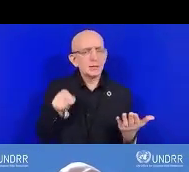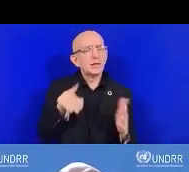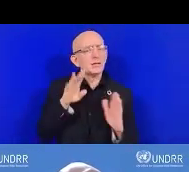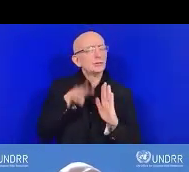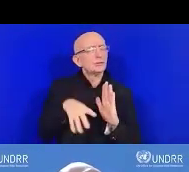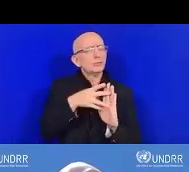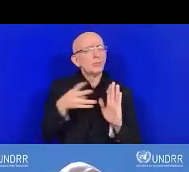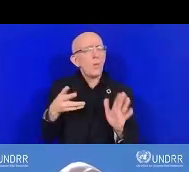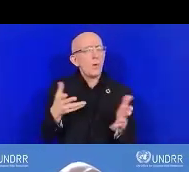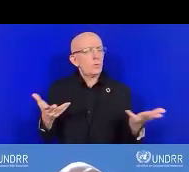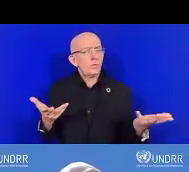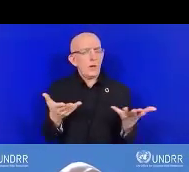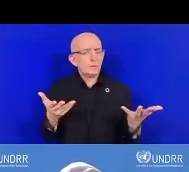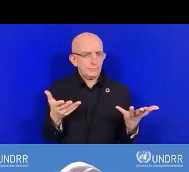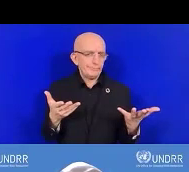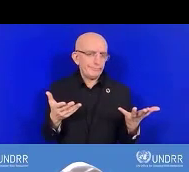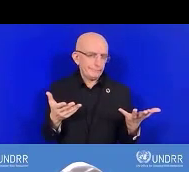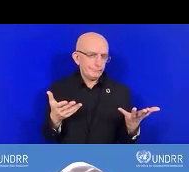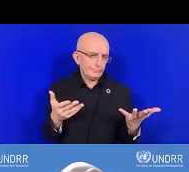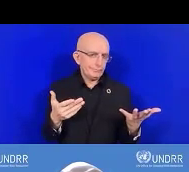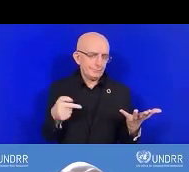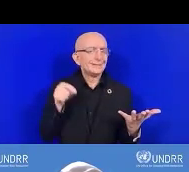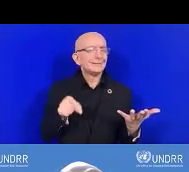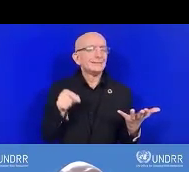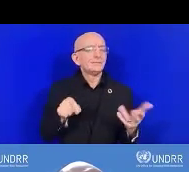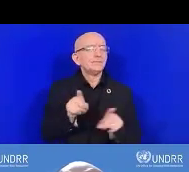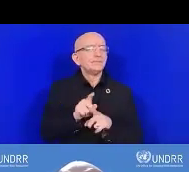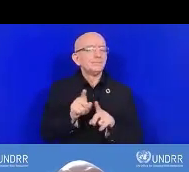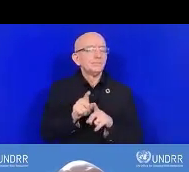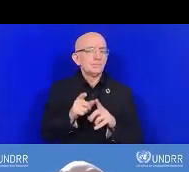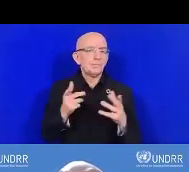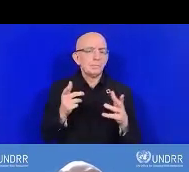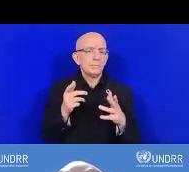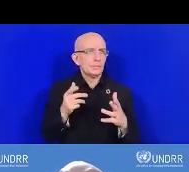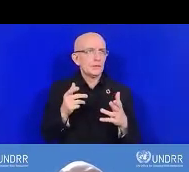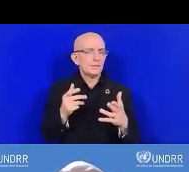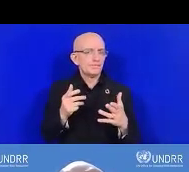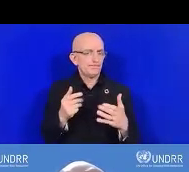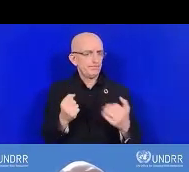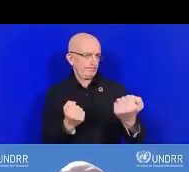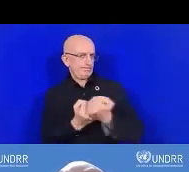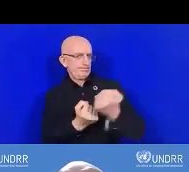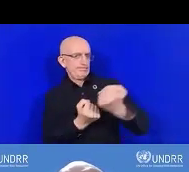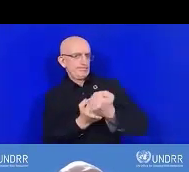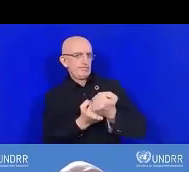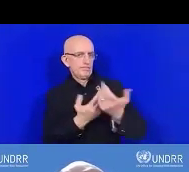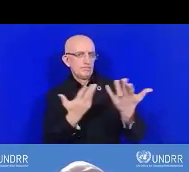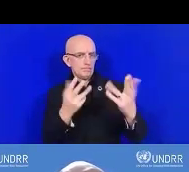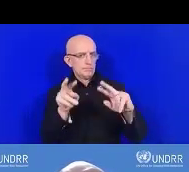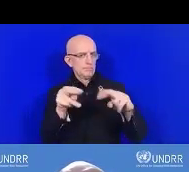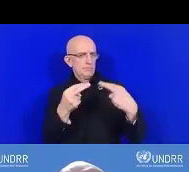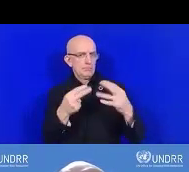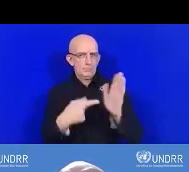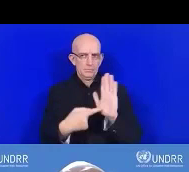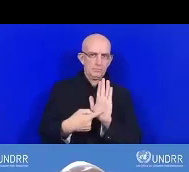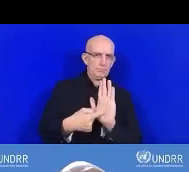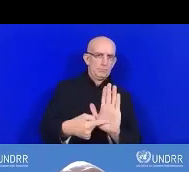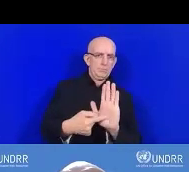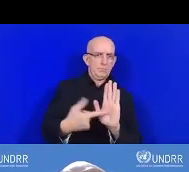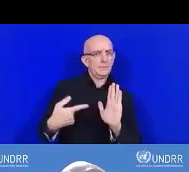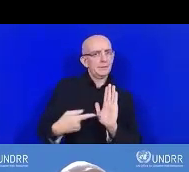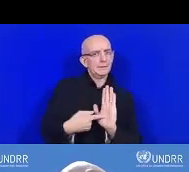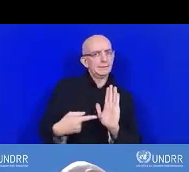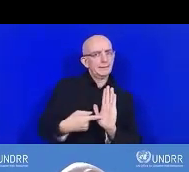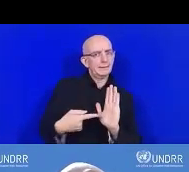entendre la voix des personnes handicapées. Mais c'est aussi là pour encourager ou bien